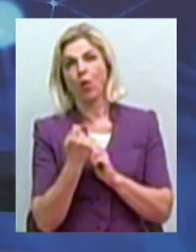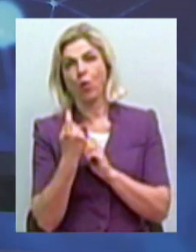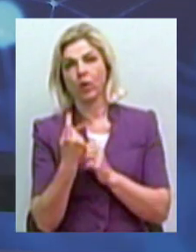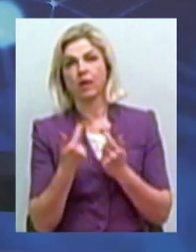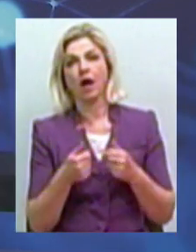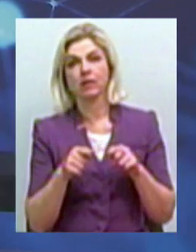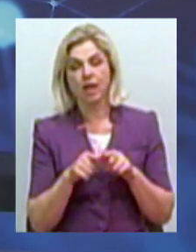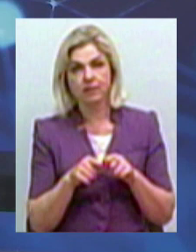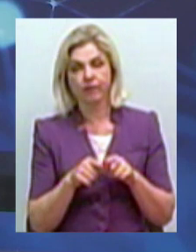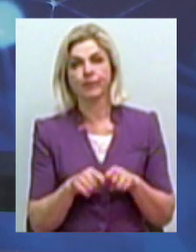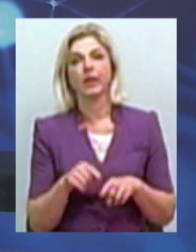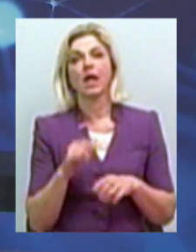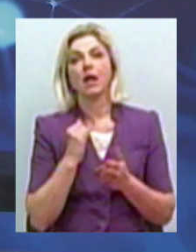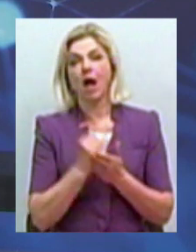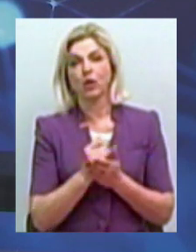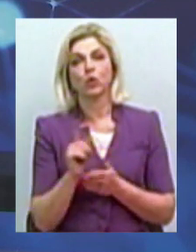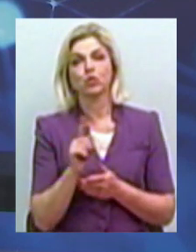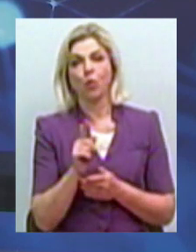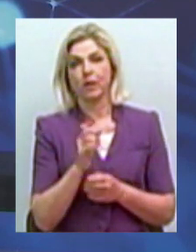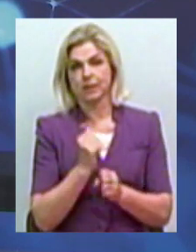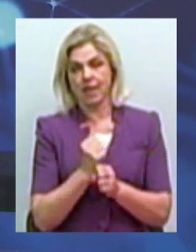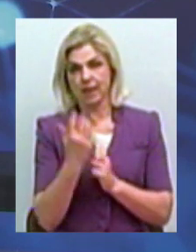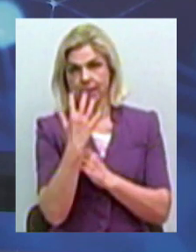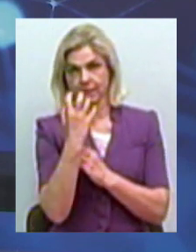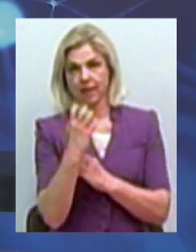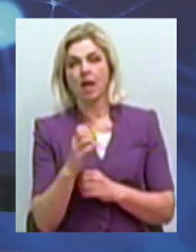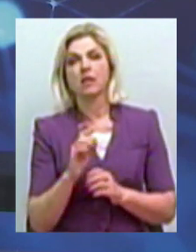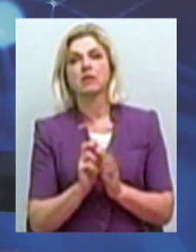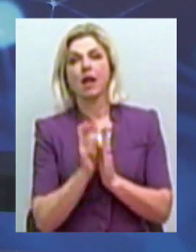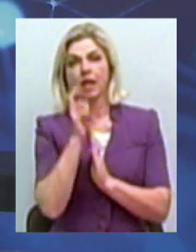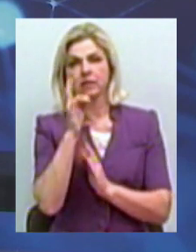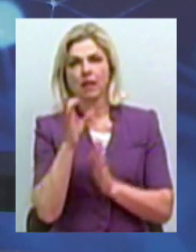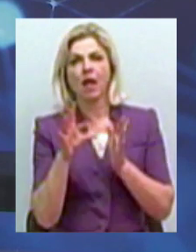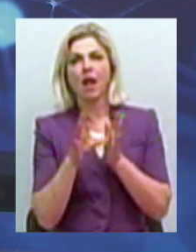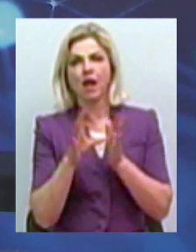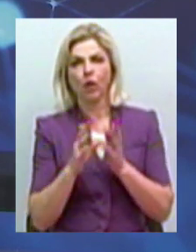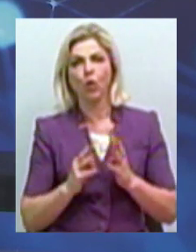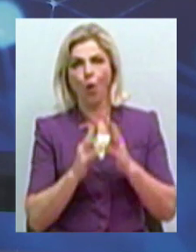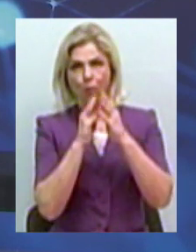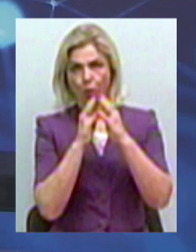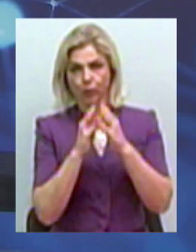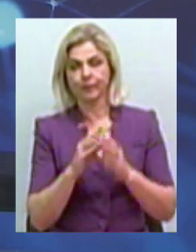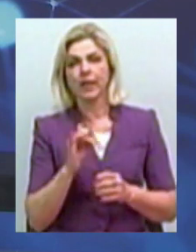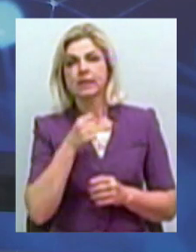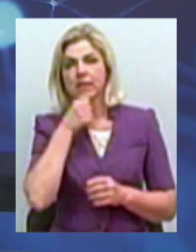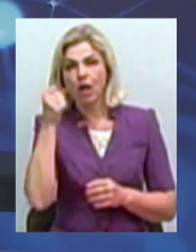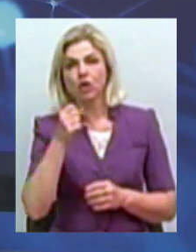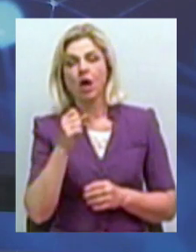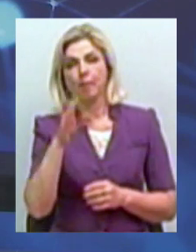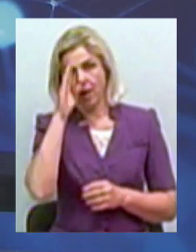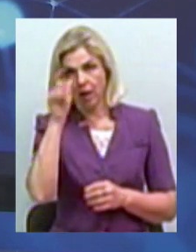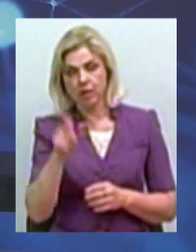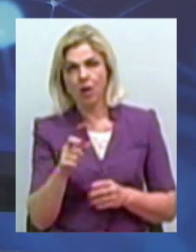-го класів, заради того, щоб зробити селфі, залізли на електроопору. Старшого підлітка